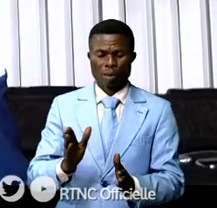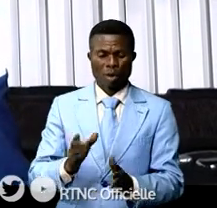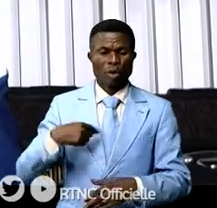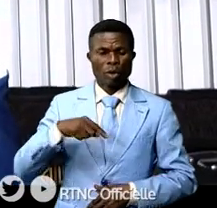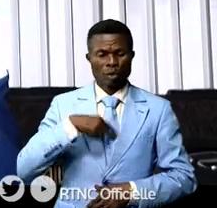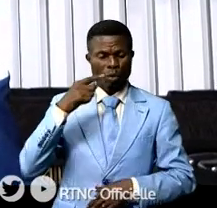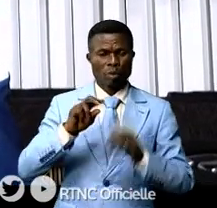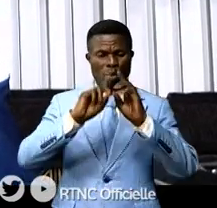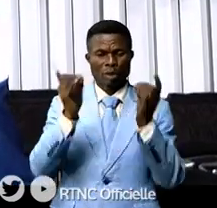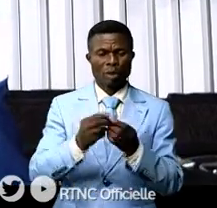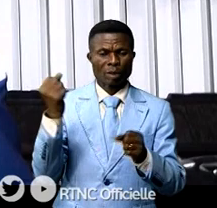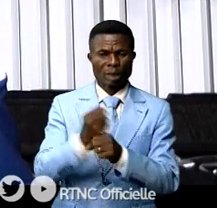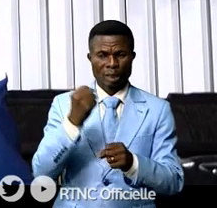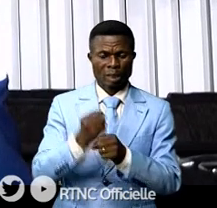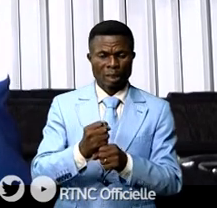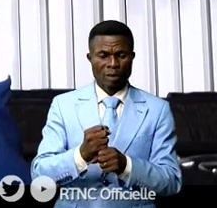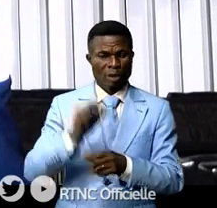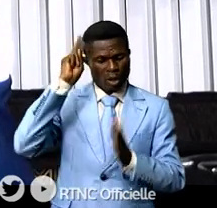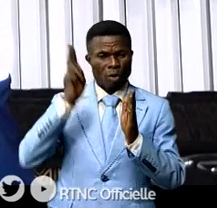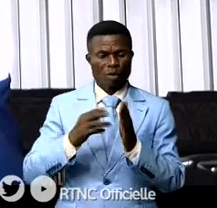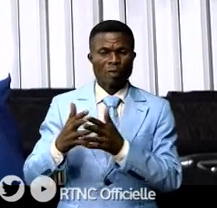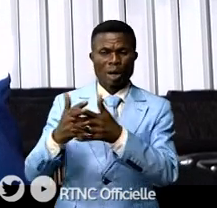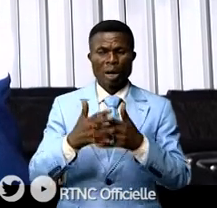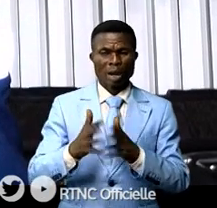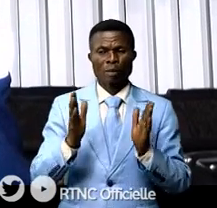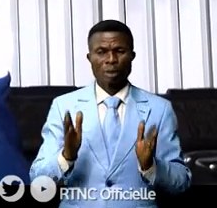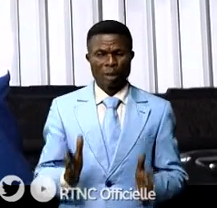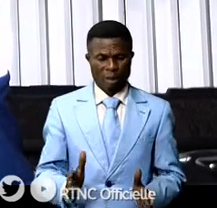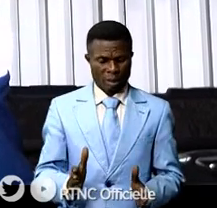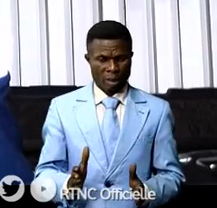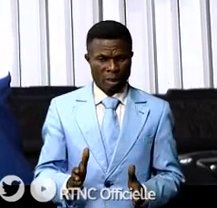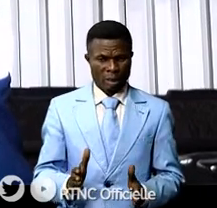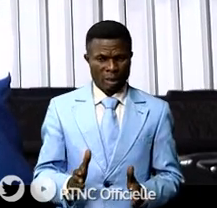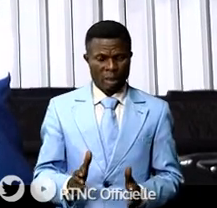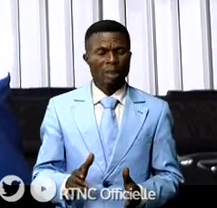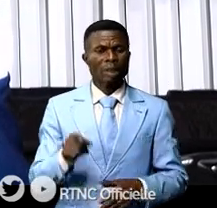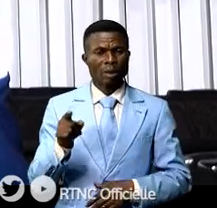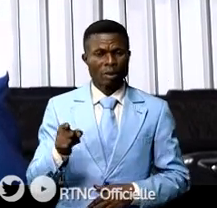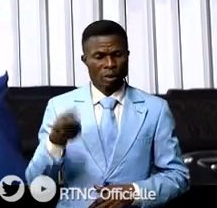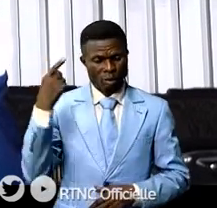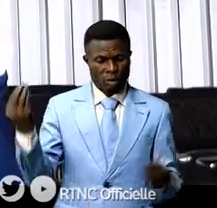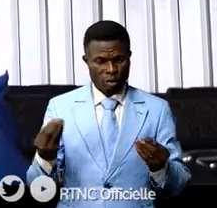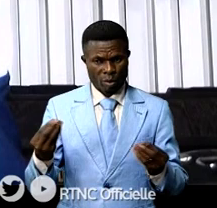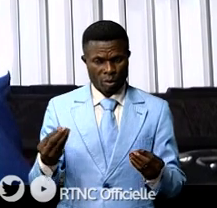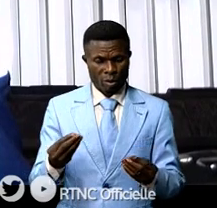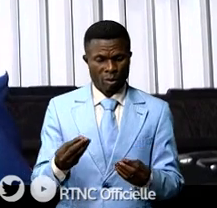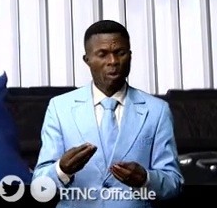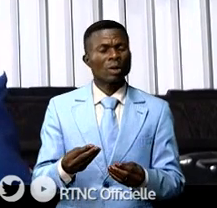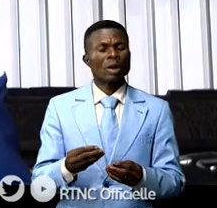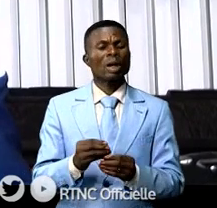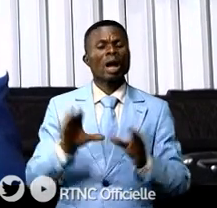du gouvernement américain qui se donne ainsi pour avoir répondu